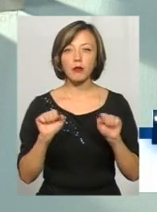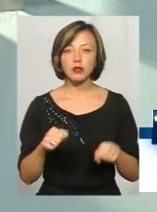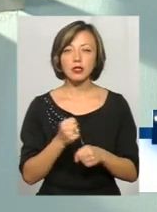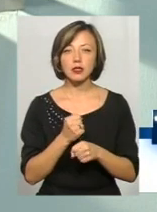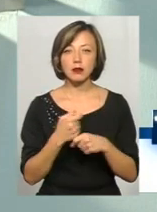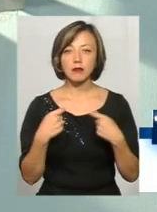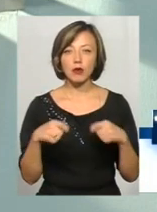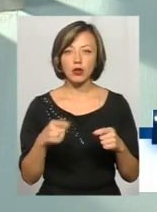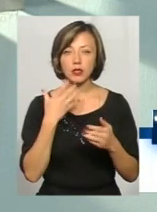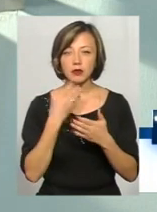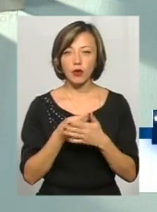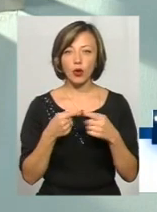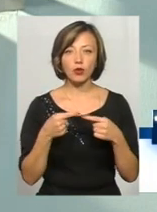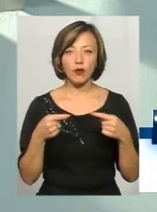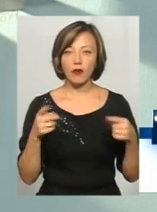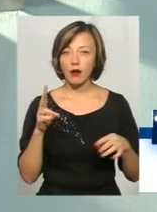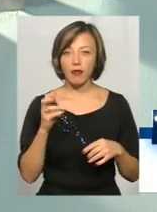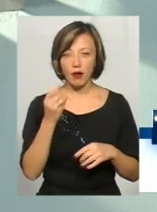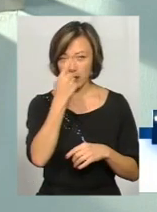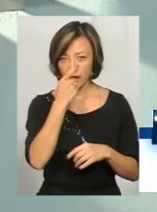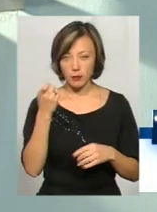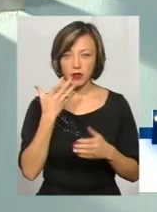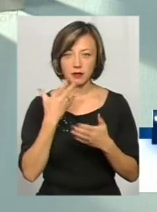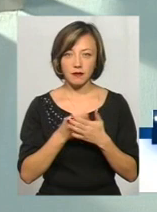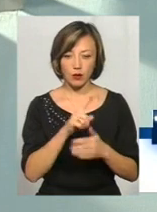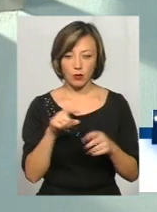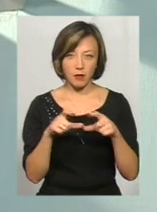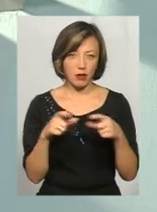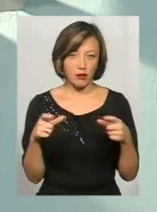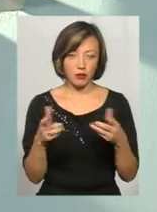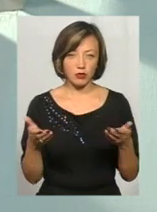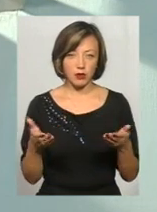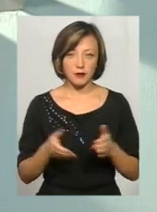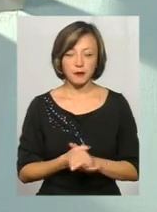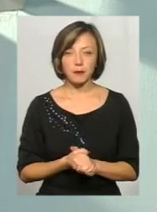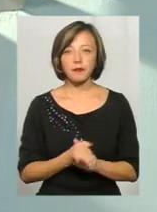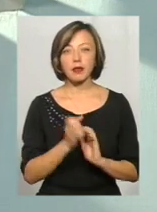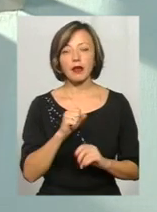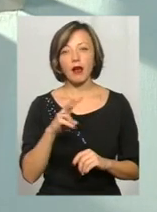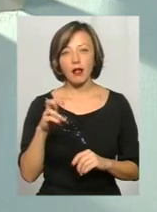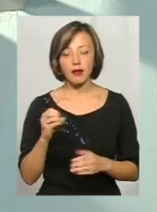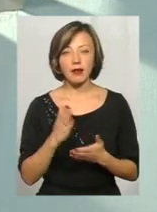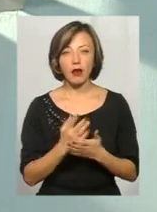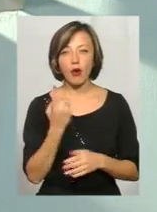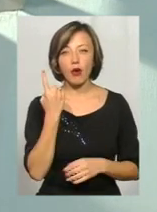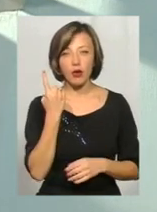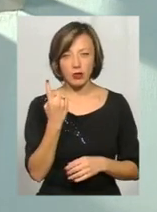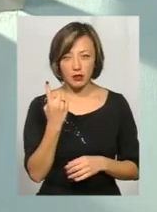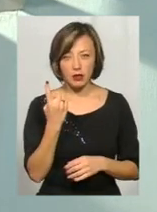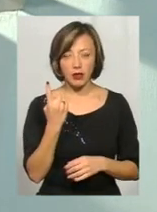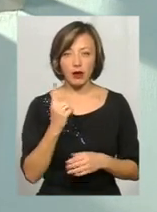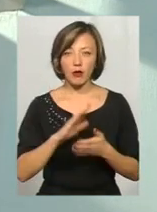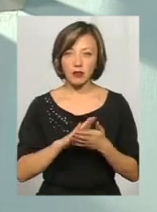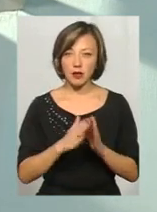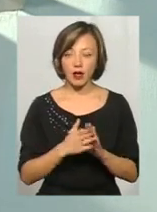свого якоїсь товару, не повідомляючи свій номер карточки. Проте тут є одно, але я би